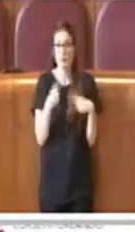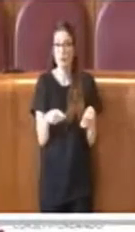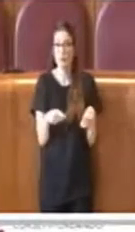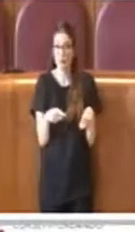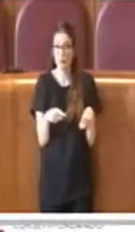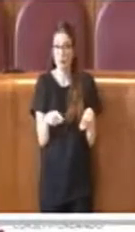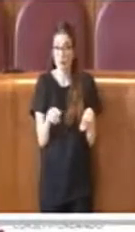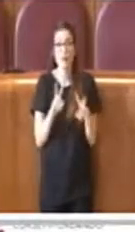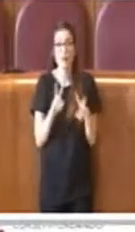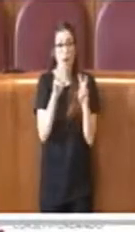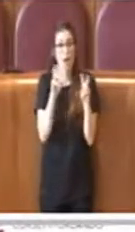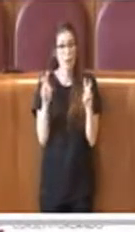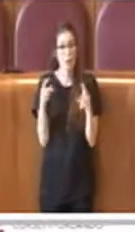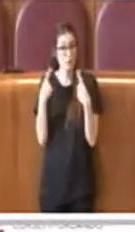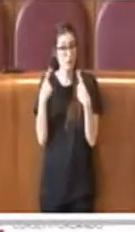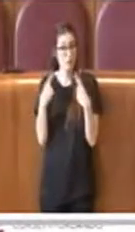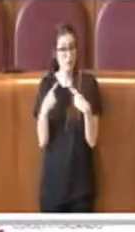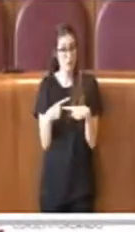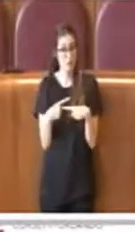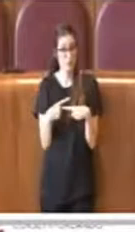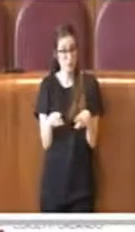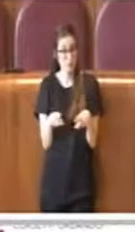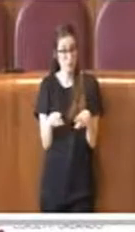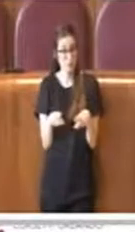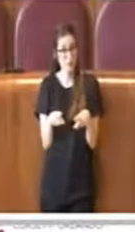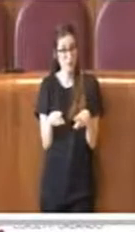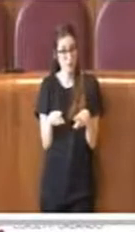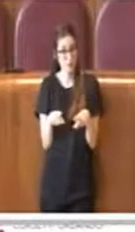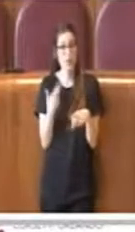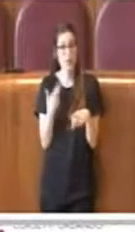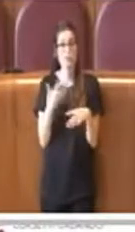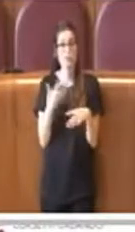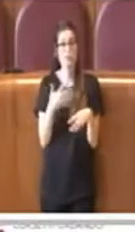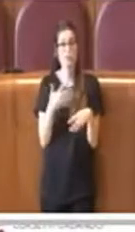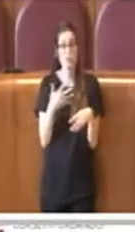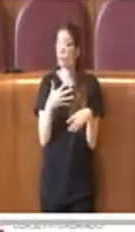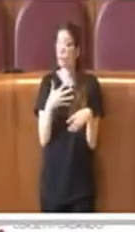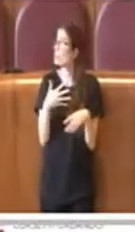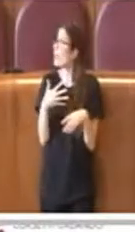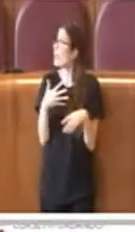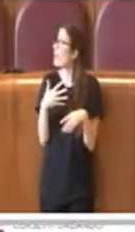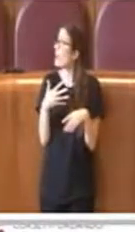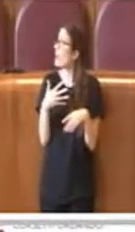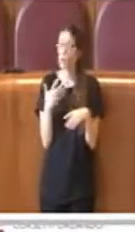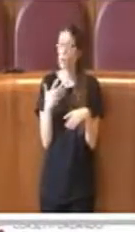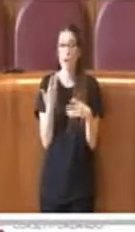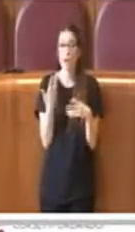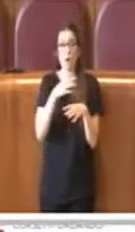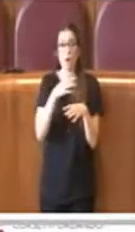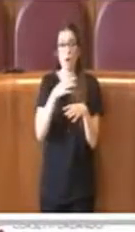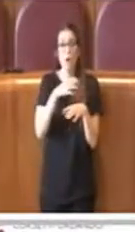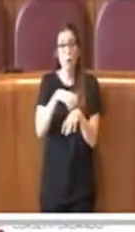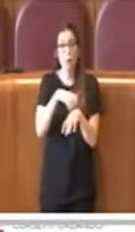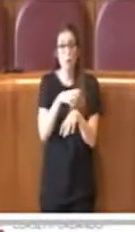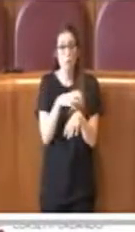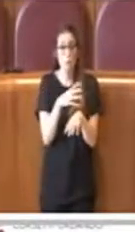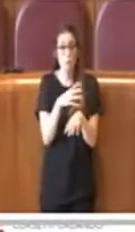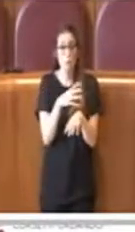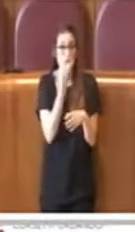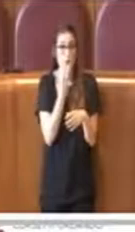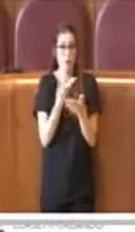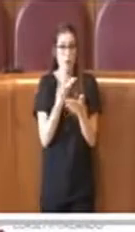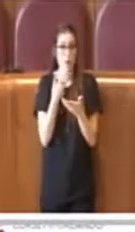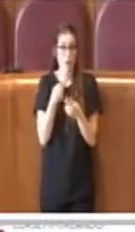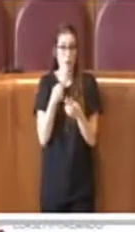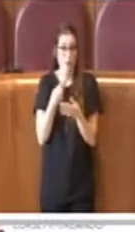argomenti e quindi queste sollecitazioni mi sono state fatte dalle consulte, questo ci tengo a ribadirlo perché effettivamente sono